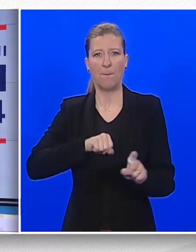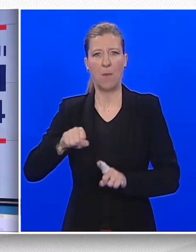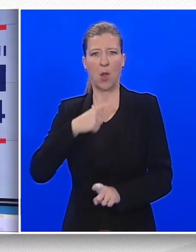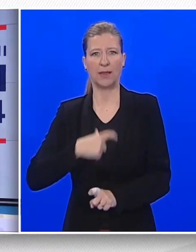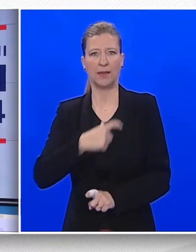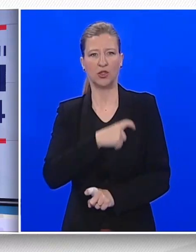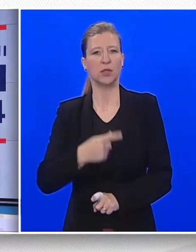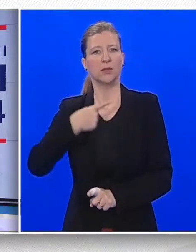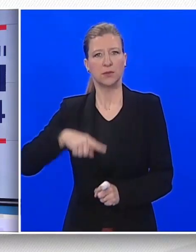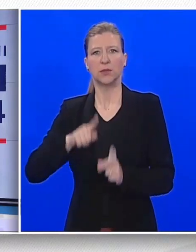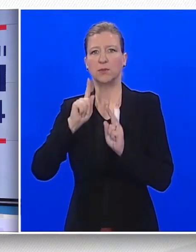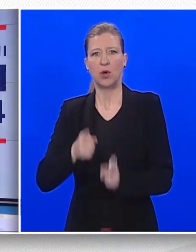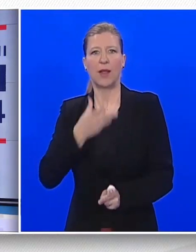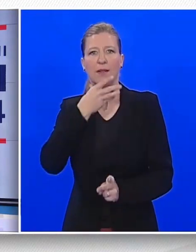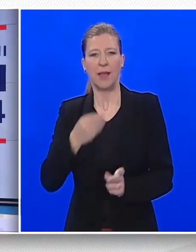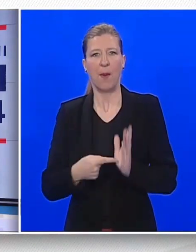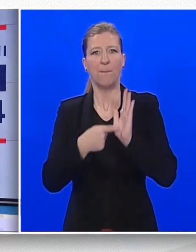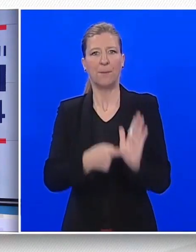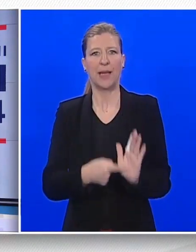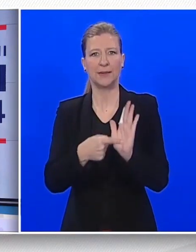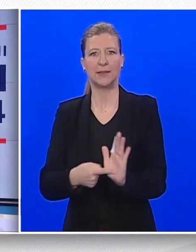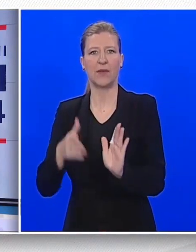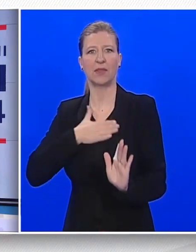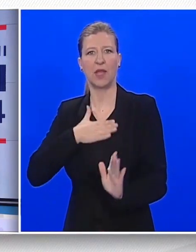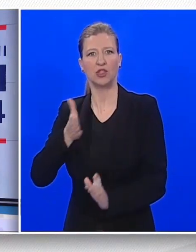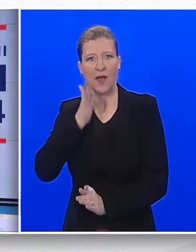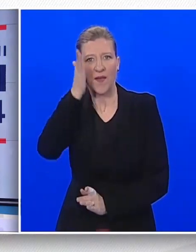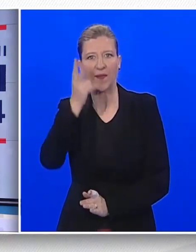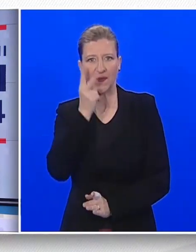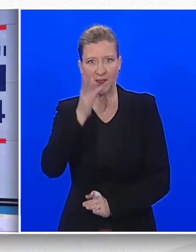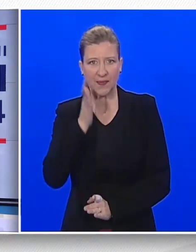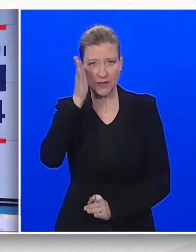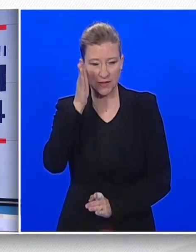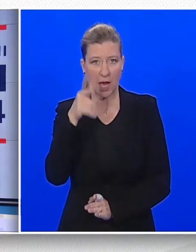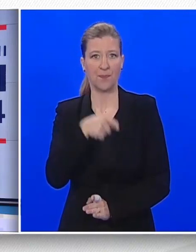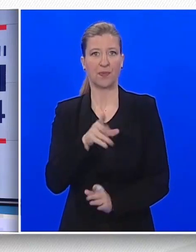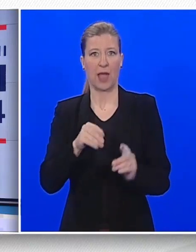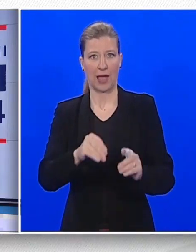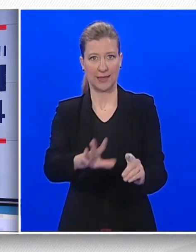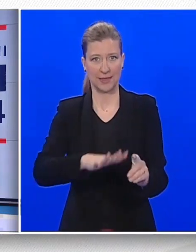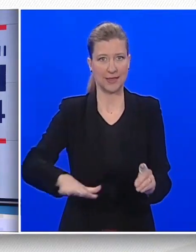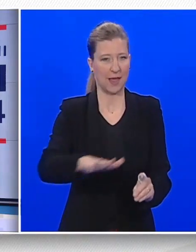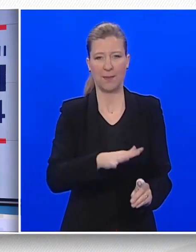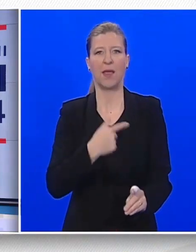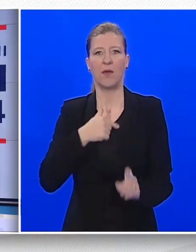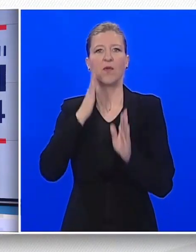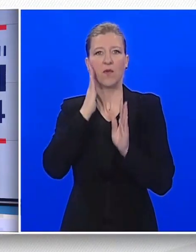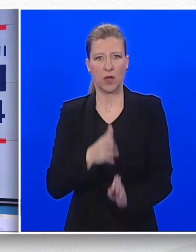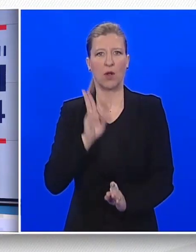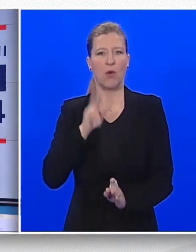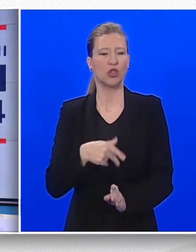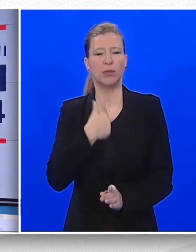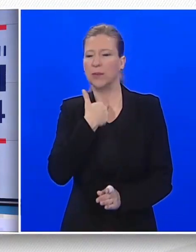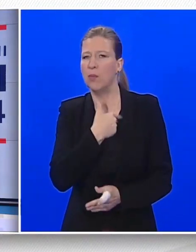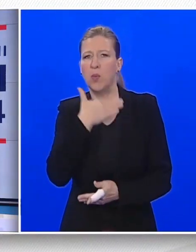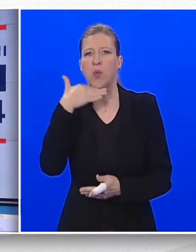građanima naše vizije ove zemlje za koju ja vjerujem da može biti neusporedivo, uspješnija u svim segmentima nego što